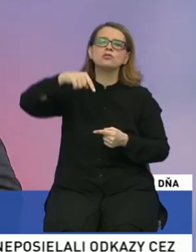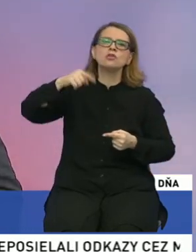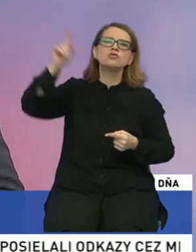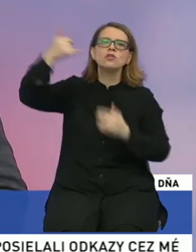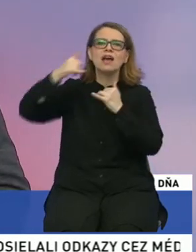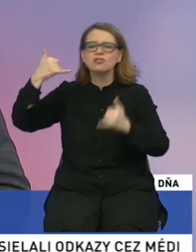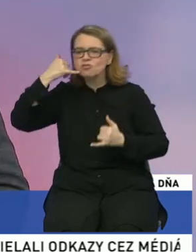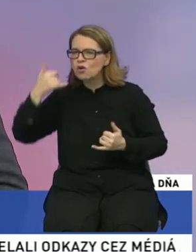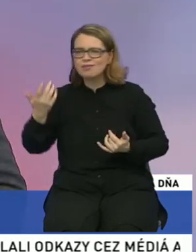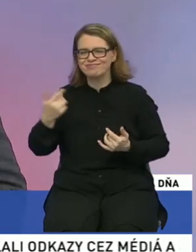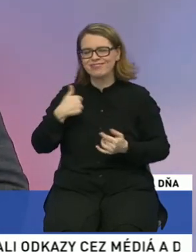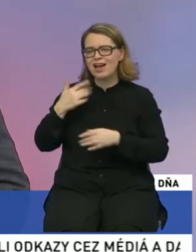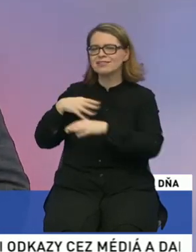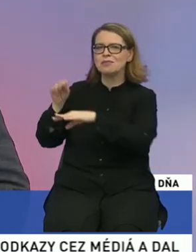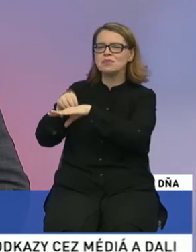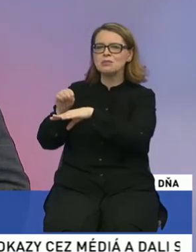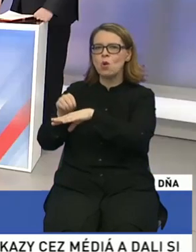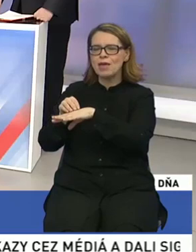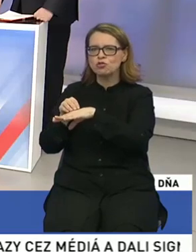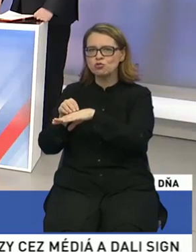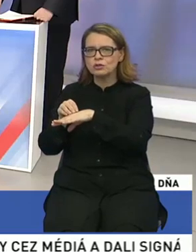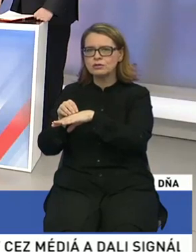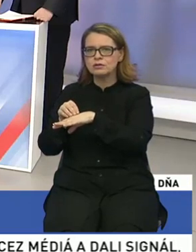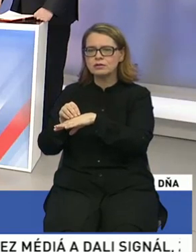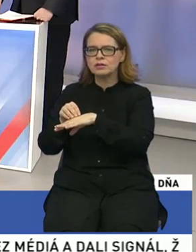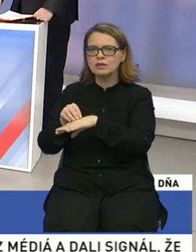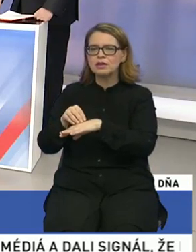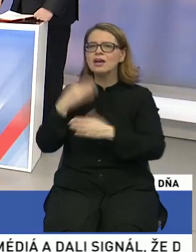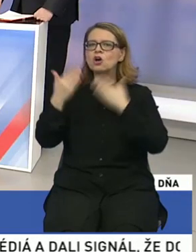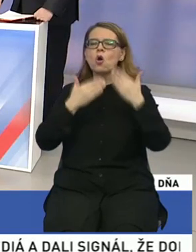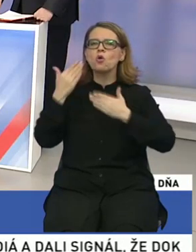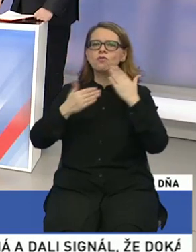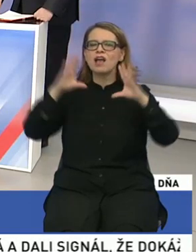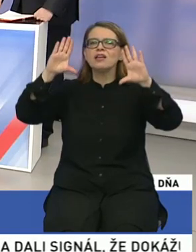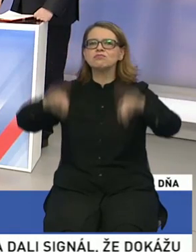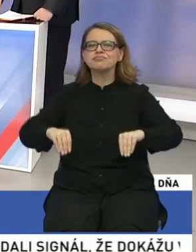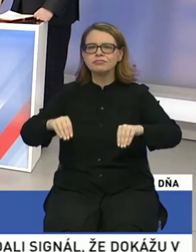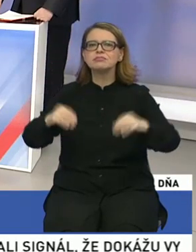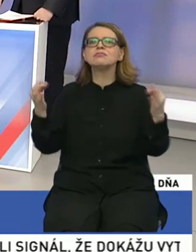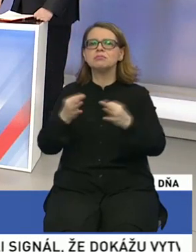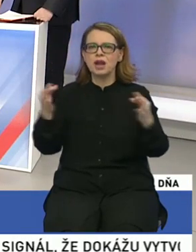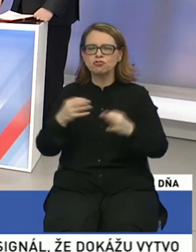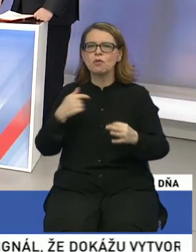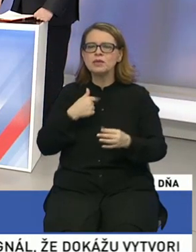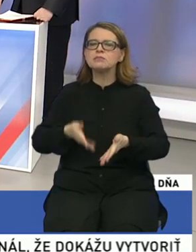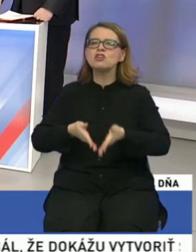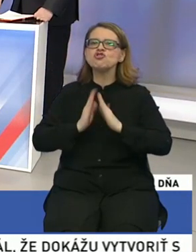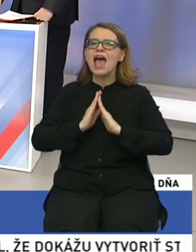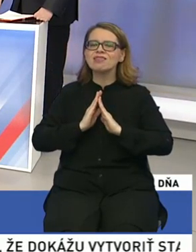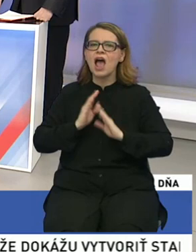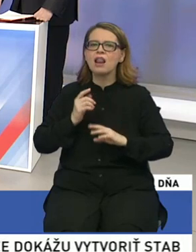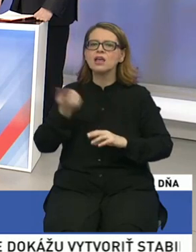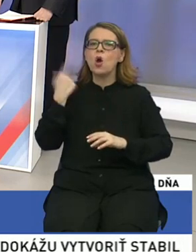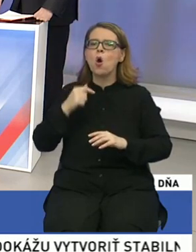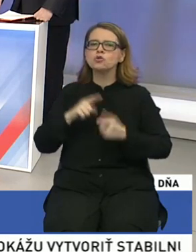Ja by som len rád pripomínul, že celé rokovania stroskotali na tom, že my sme žiadali od kolegov